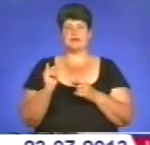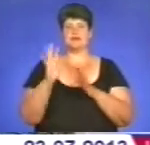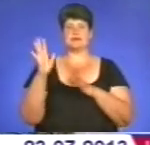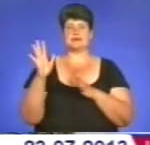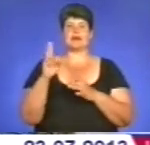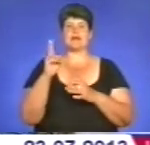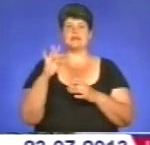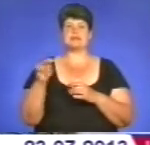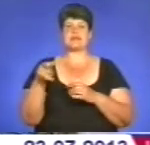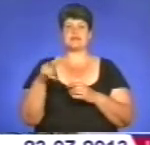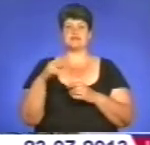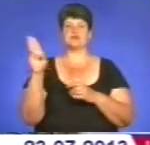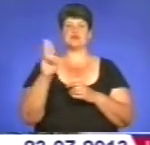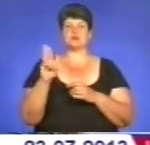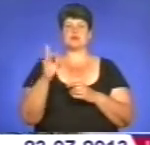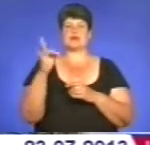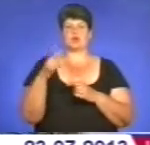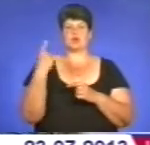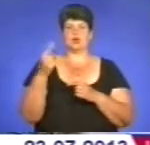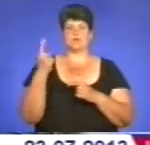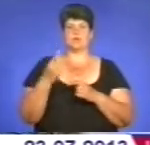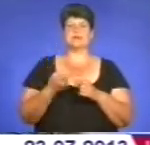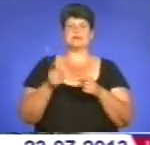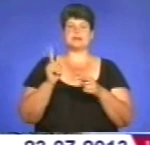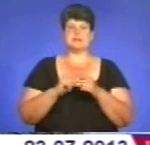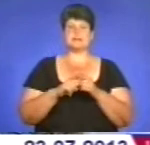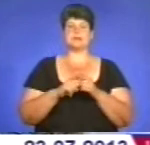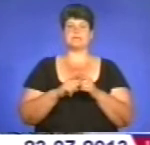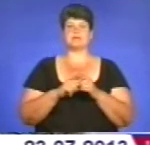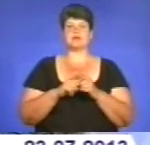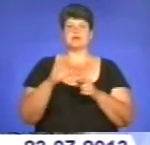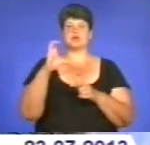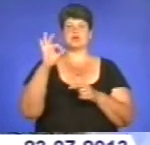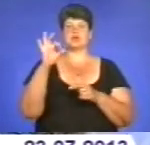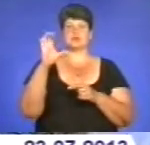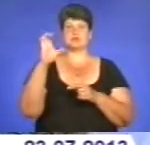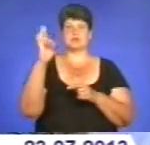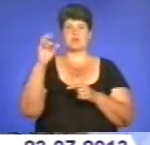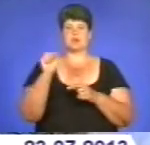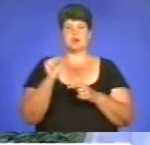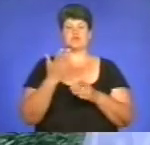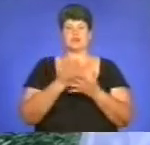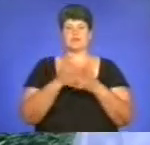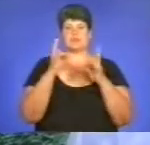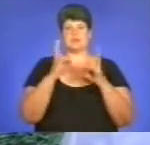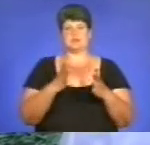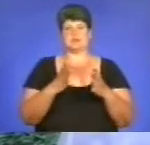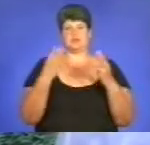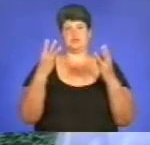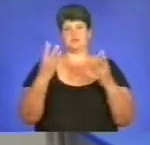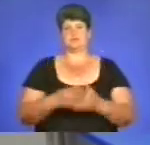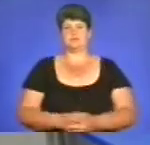Гланівецького і Шумського районів області. Там в основному представлені насадження сусною звичайною, і вона є більш небезпечна в пожежному відношенні.